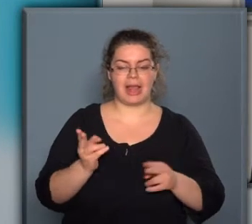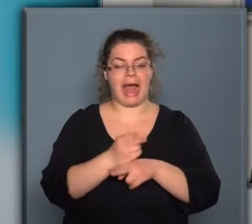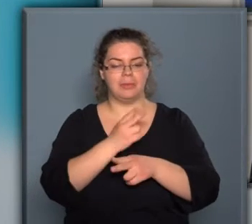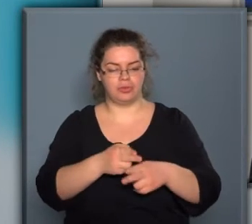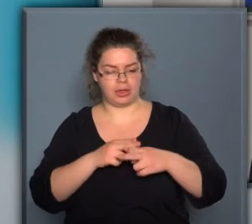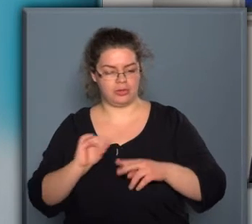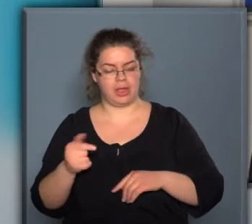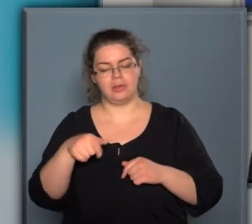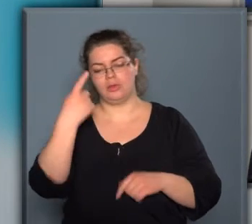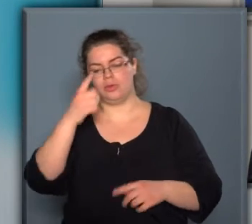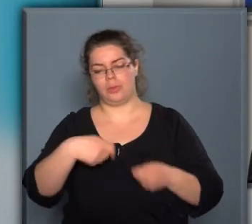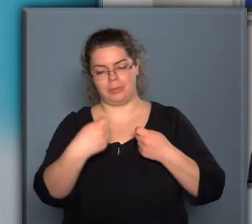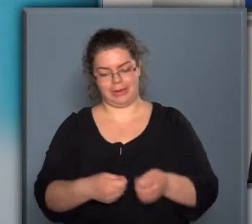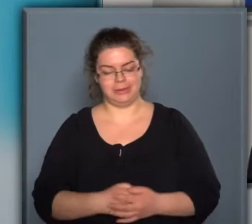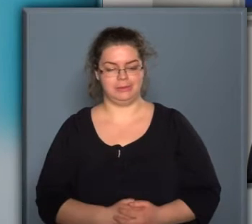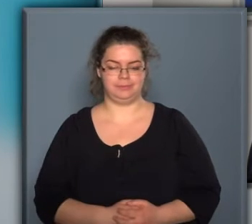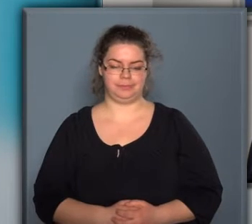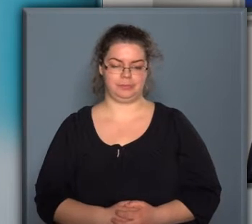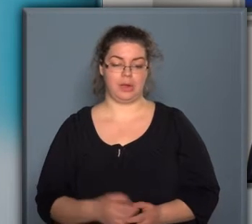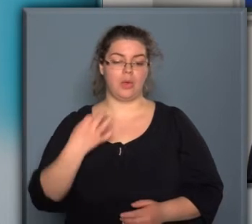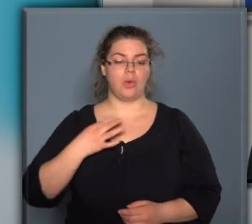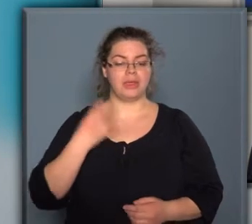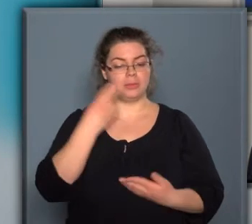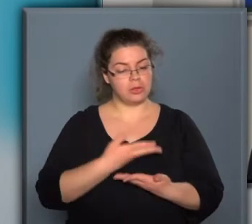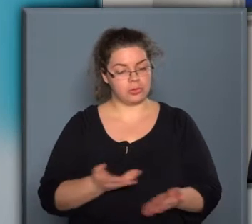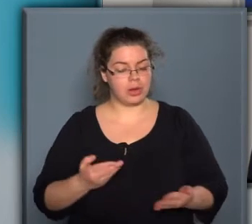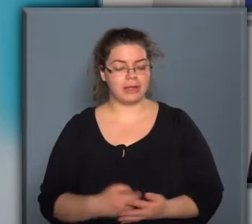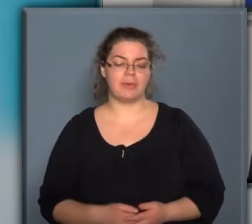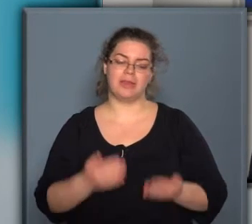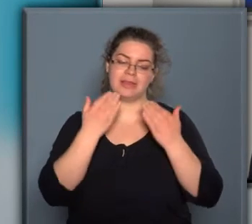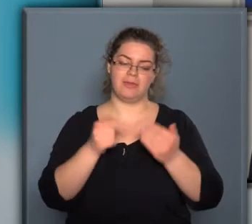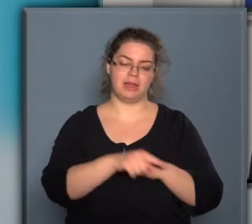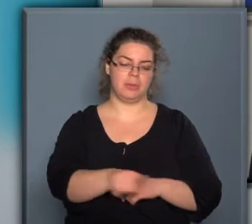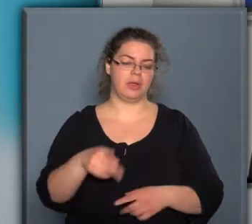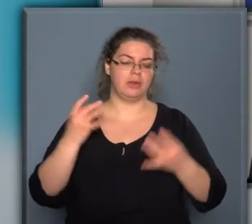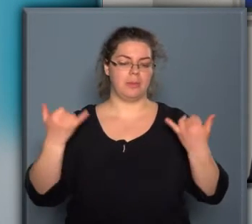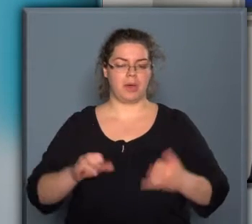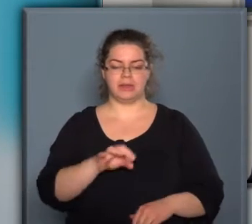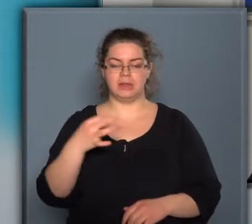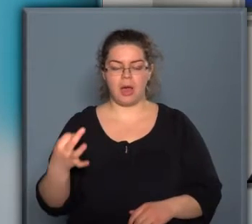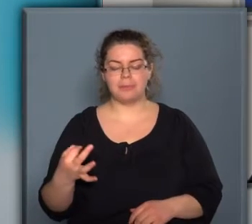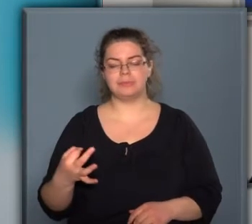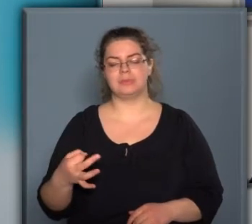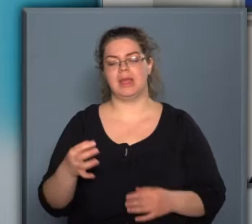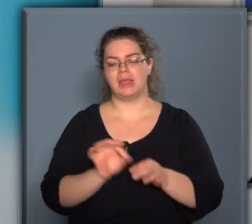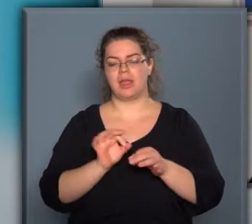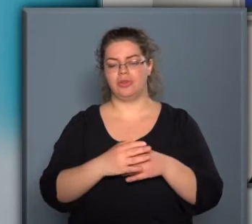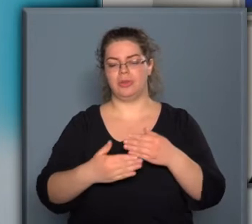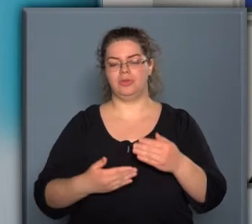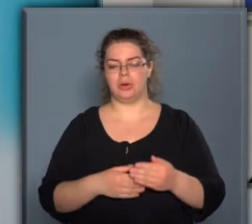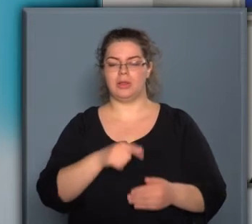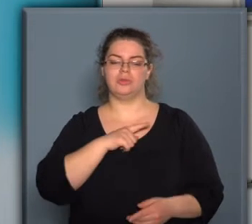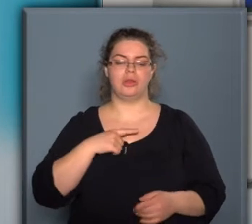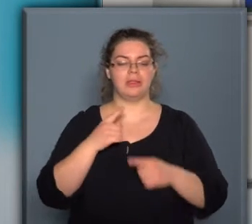segítség is, ezeket meg tudjuk adni. Rölgyeim és Uraim, azt kívánom Önöknek, hogy a mai nap egy esemény